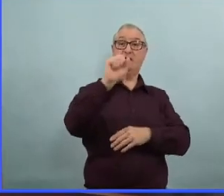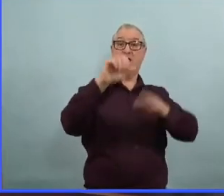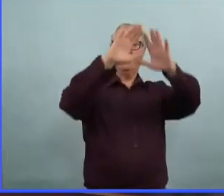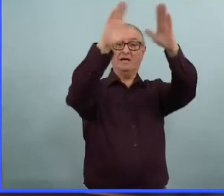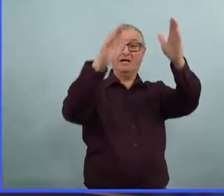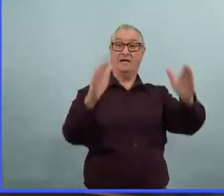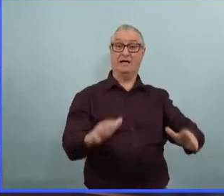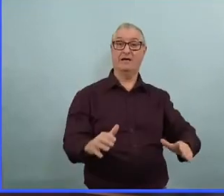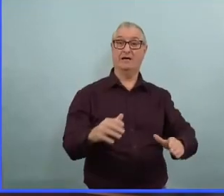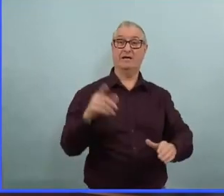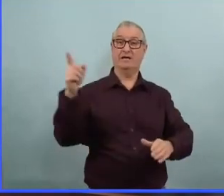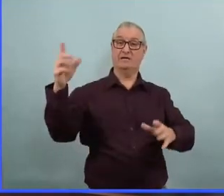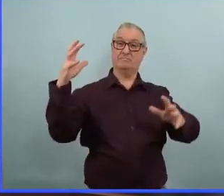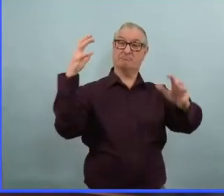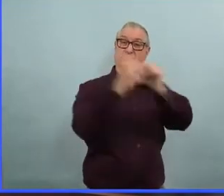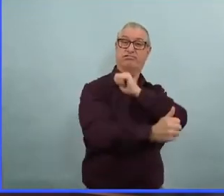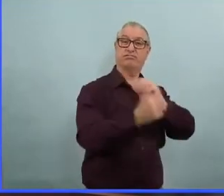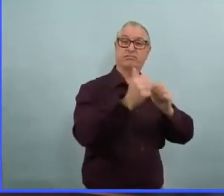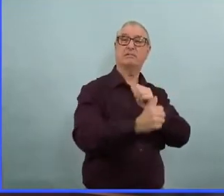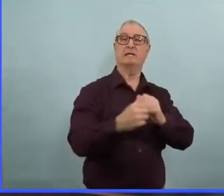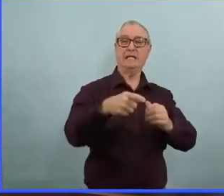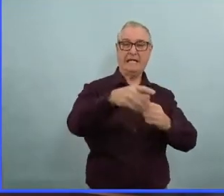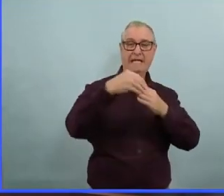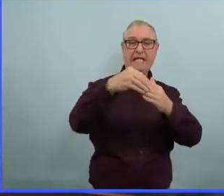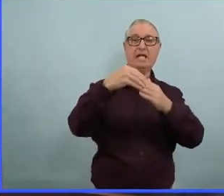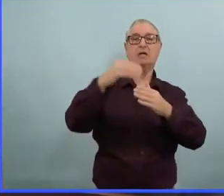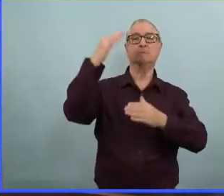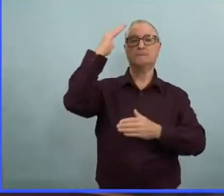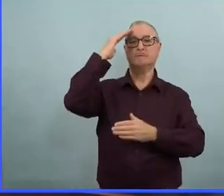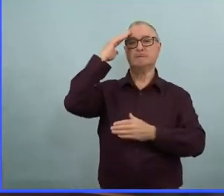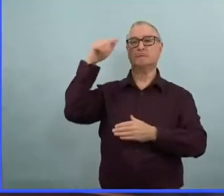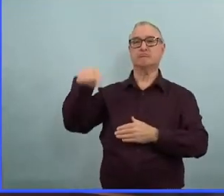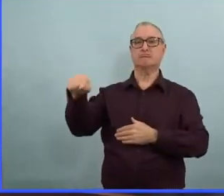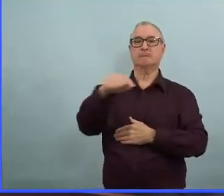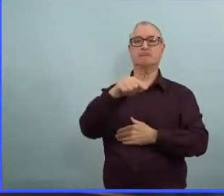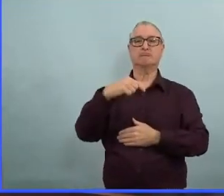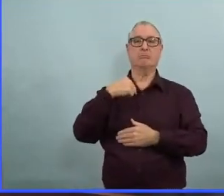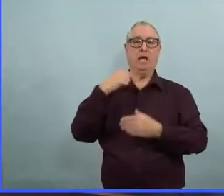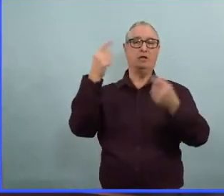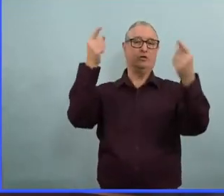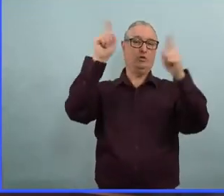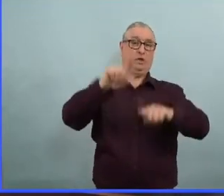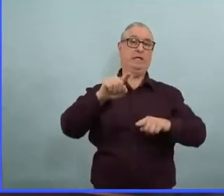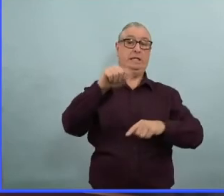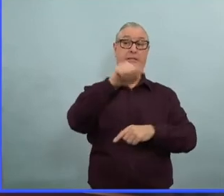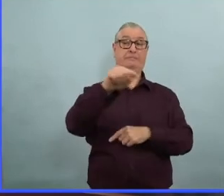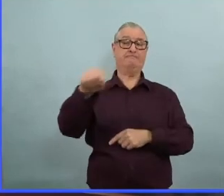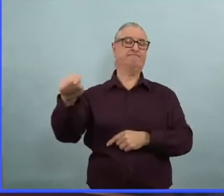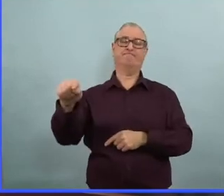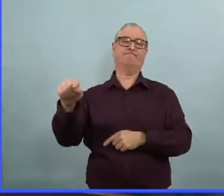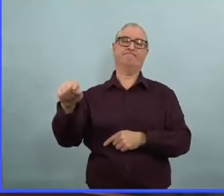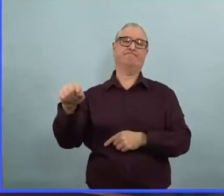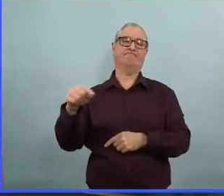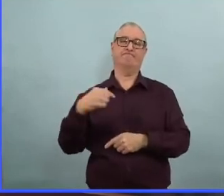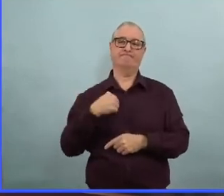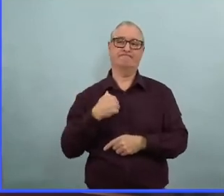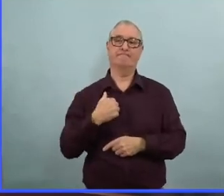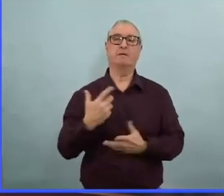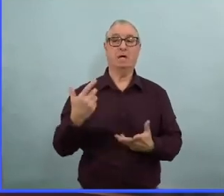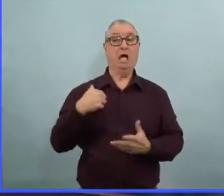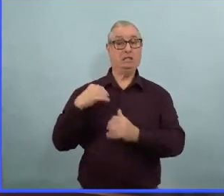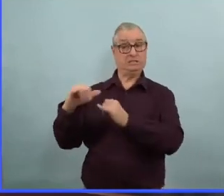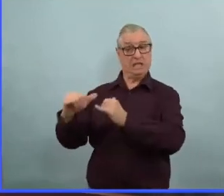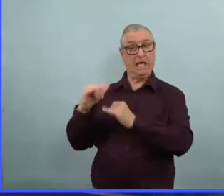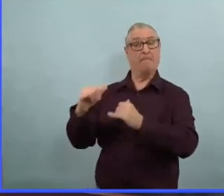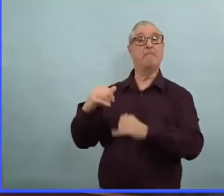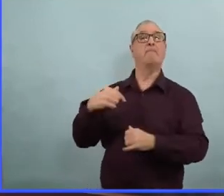ils ne l'acceptaient pas non plus ils trouvaient ça inacceptable je suis d'accord avec eux mais il est très certain que nous devons travailler en étroite